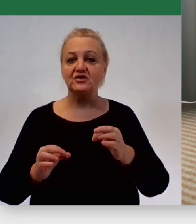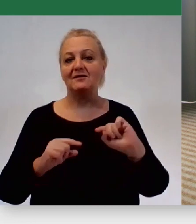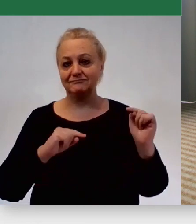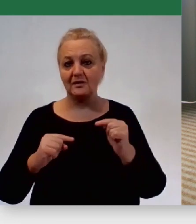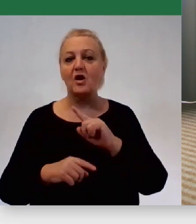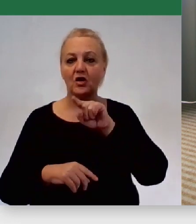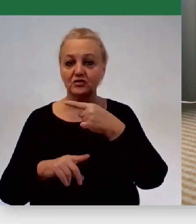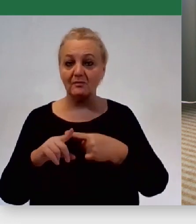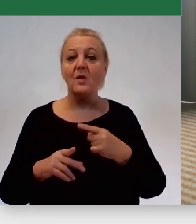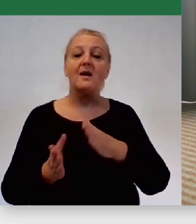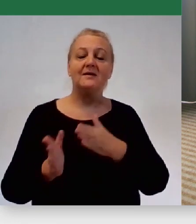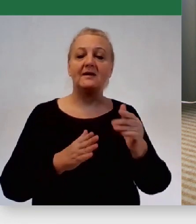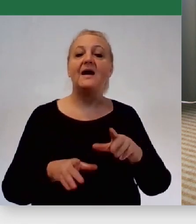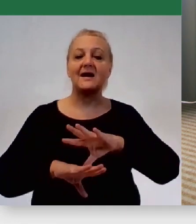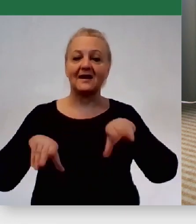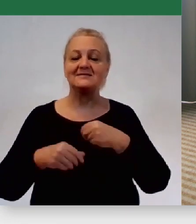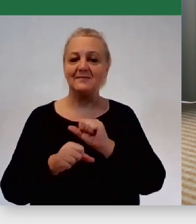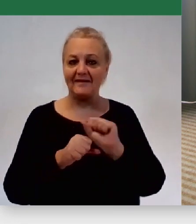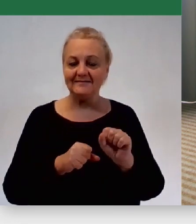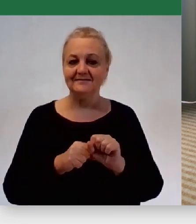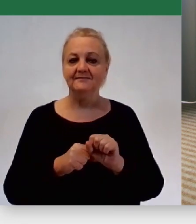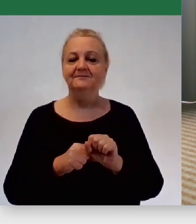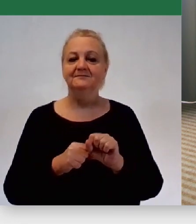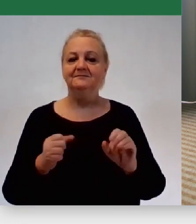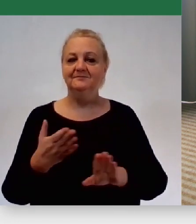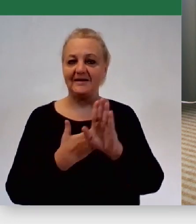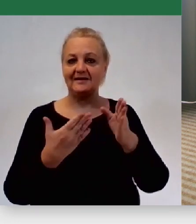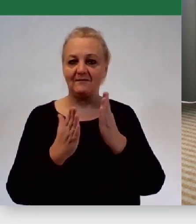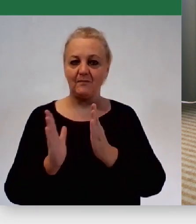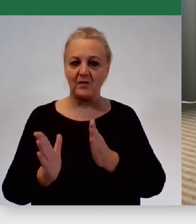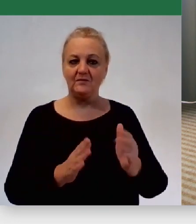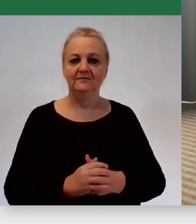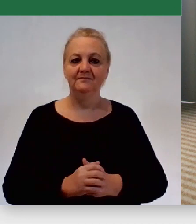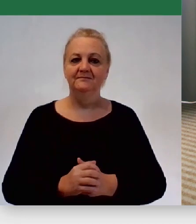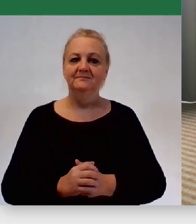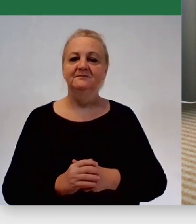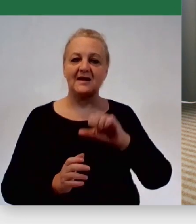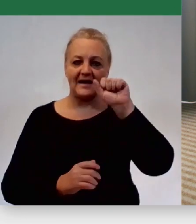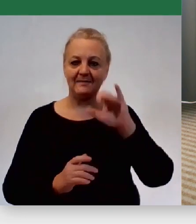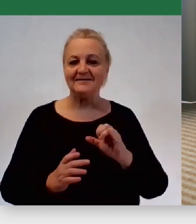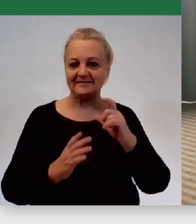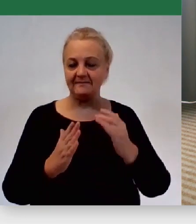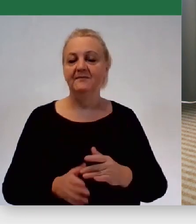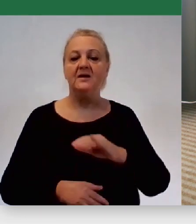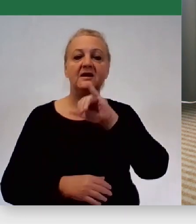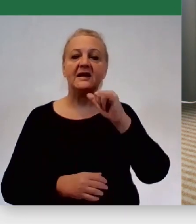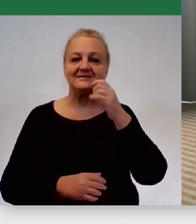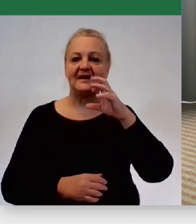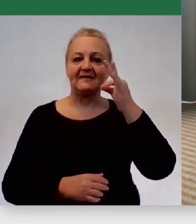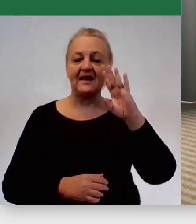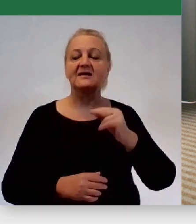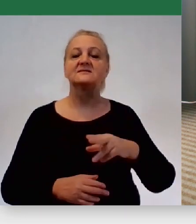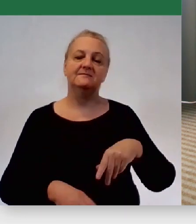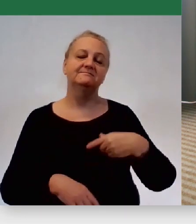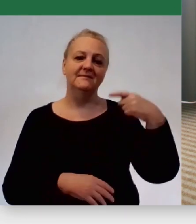a są z nami i już przedstawiam w kolejności alfabetycznej pan Jacek Karnowski, prezydent Sopotu.